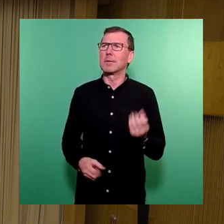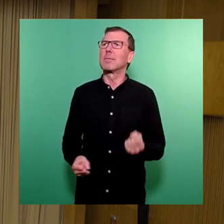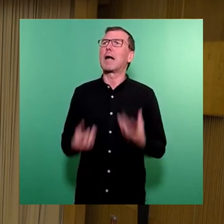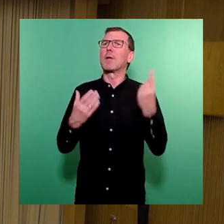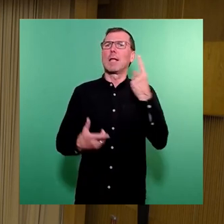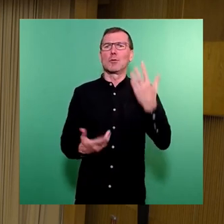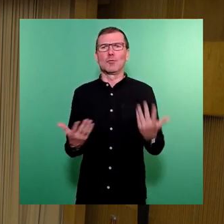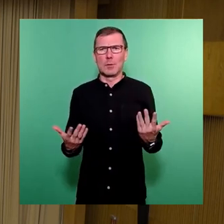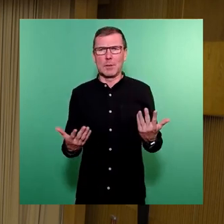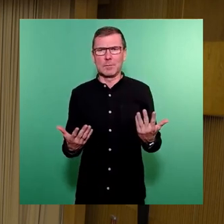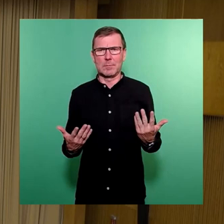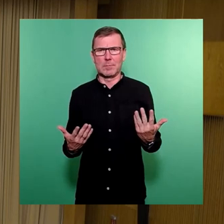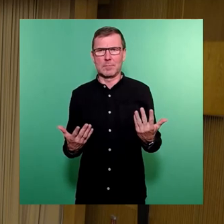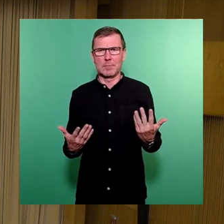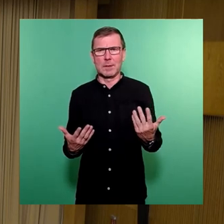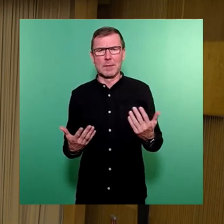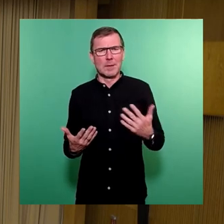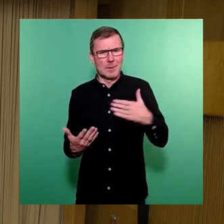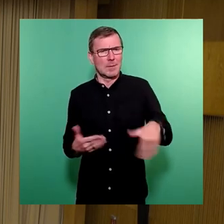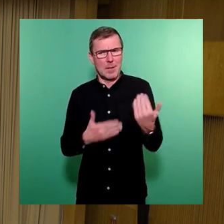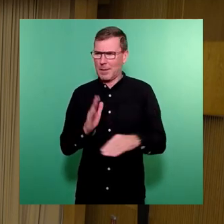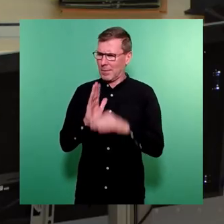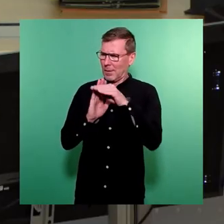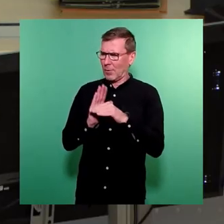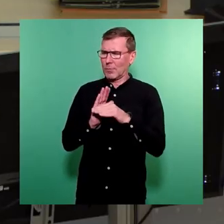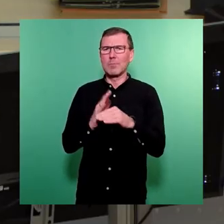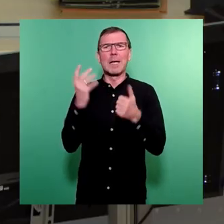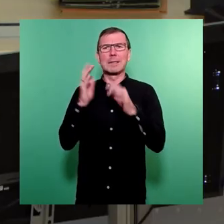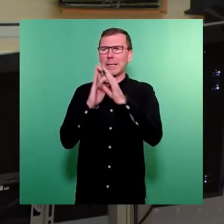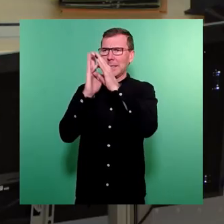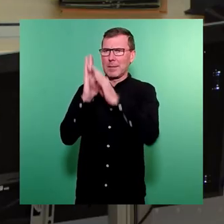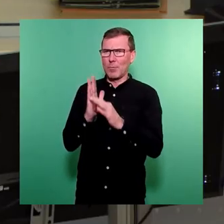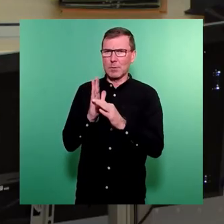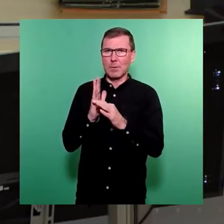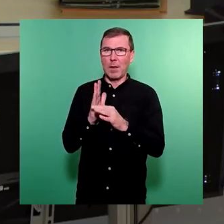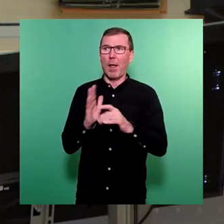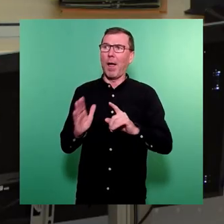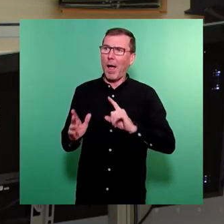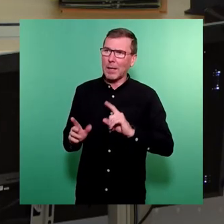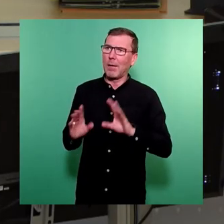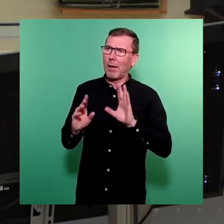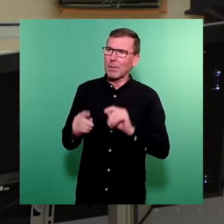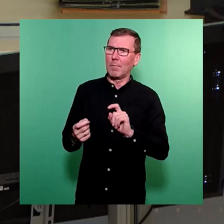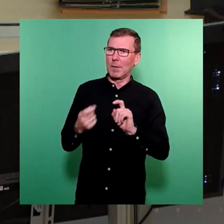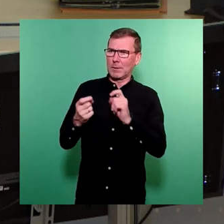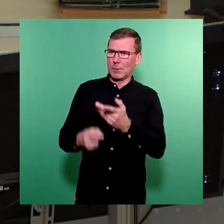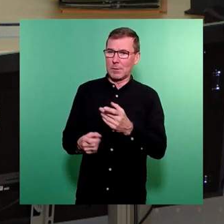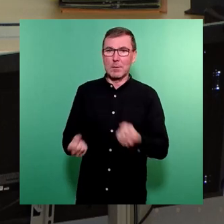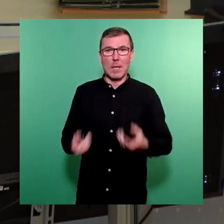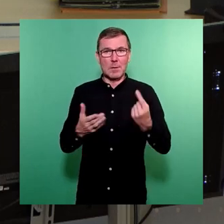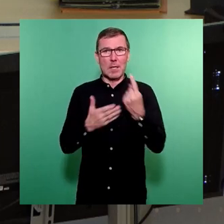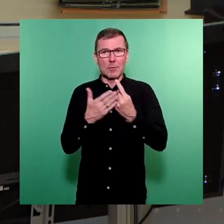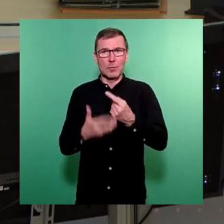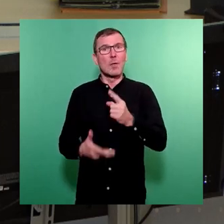die wir in Angesicht einer Tagesordnung mit 60 Punkten durchaus hinterfragen dürfen. Weil diese Aktuellen Stunden in der Regel nur